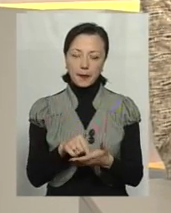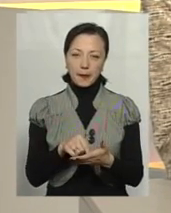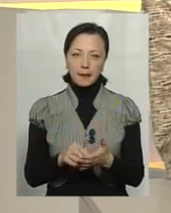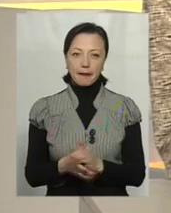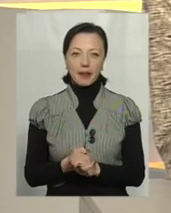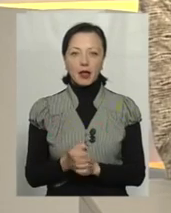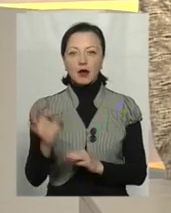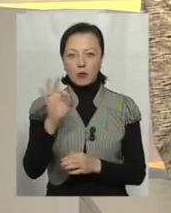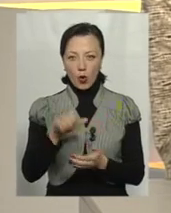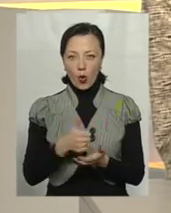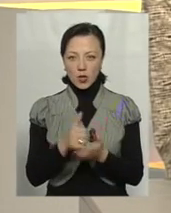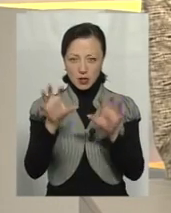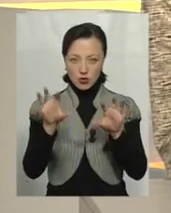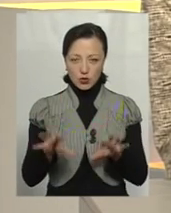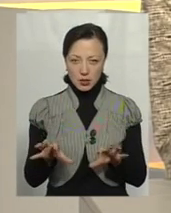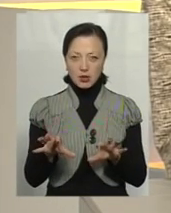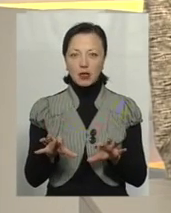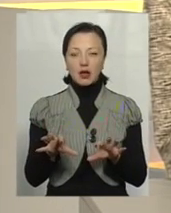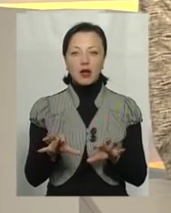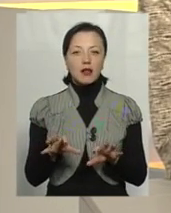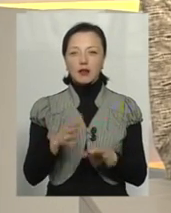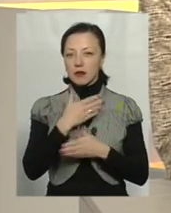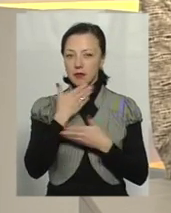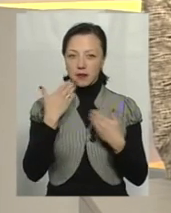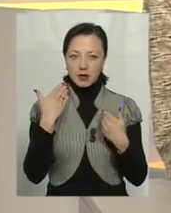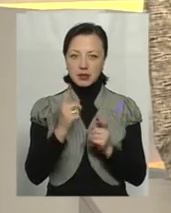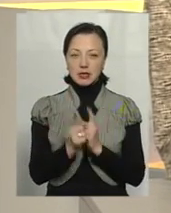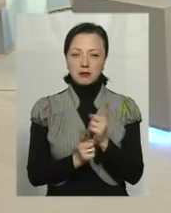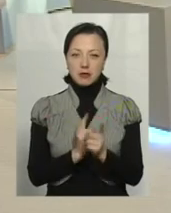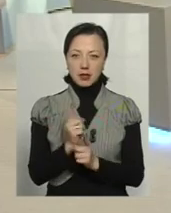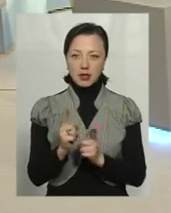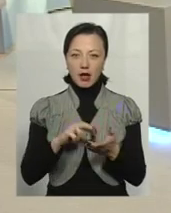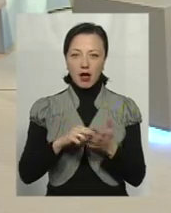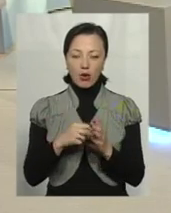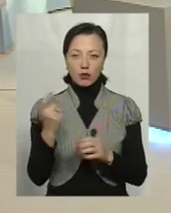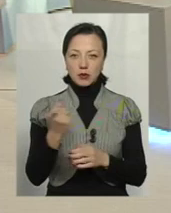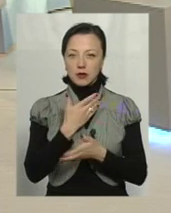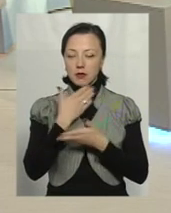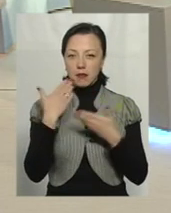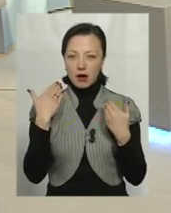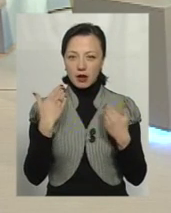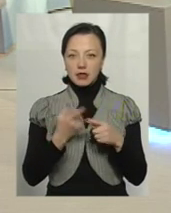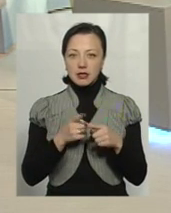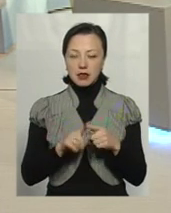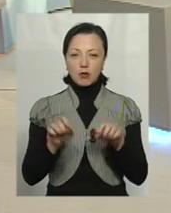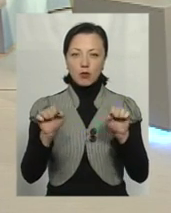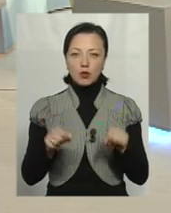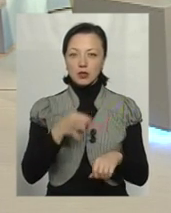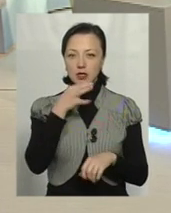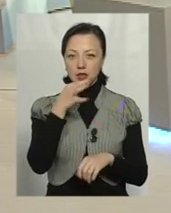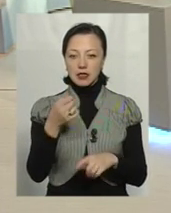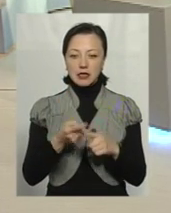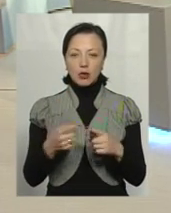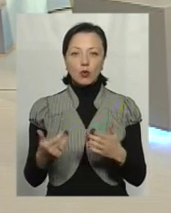Про Конституцію ви питаєте. В Конституціях немає. Зміни економічних блоків. Немає. Конституціях це, можна сказати, певна